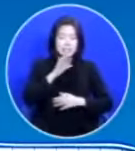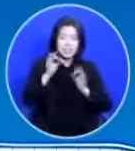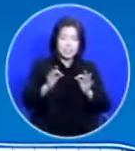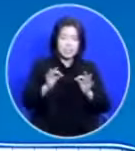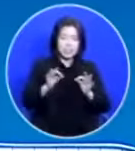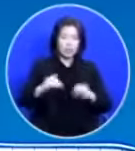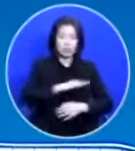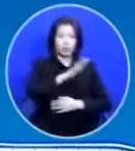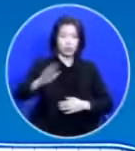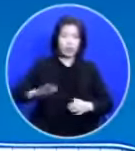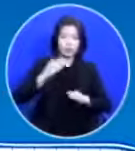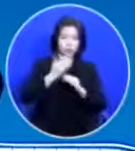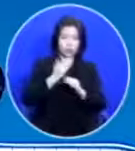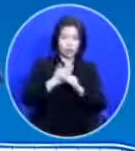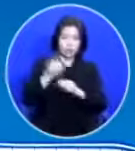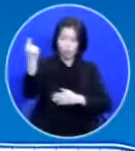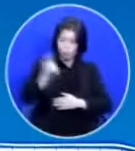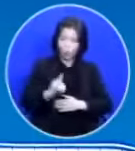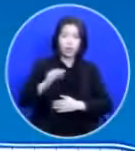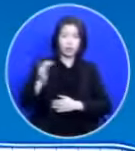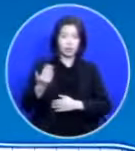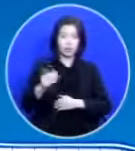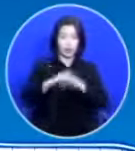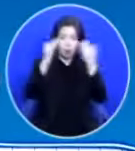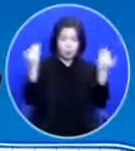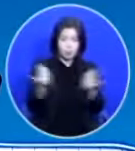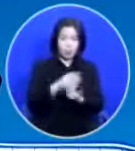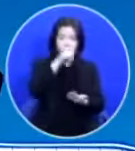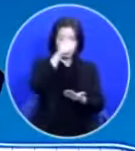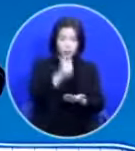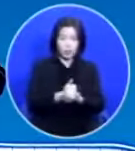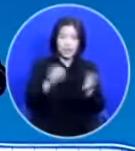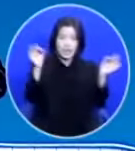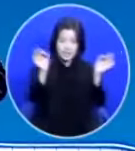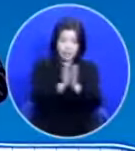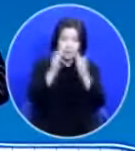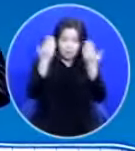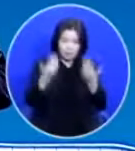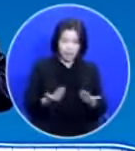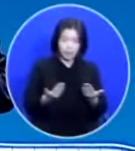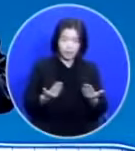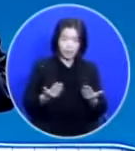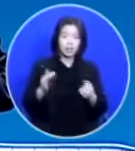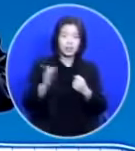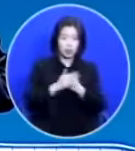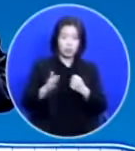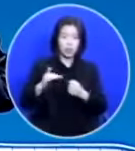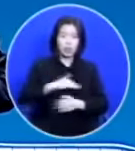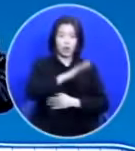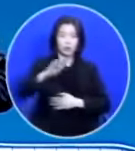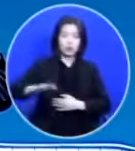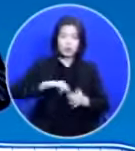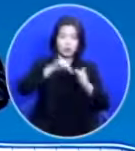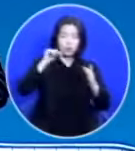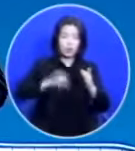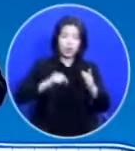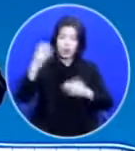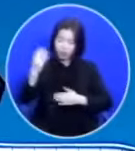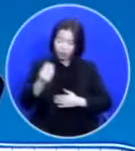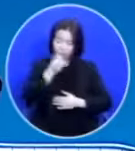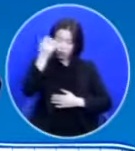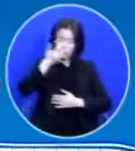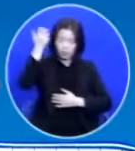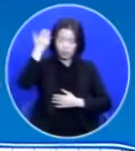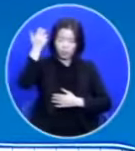임하게 되는 겁니다 모든 죄가 사함을 받으니까 우리 안에 하나님의 거룩한 성령께서